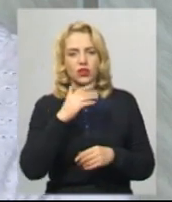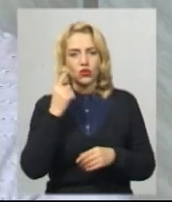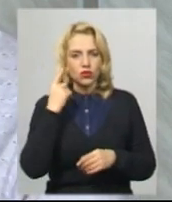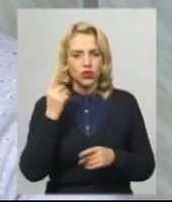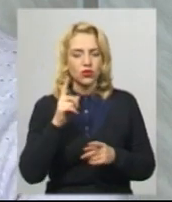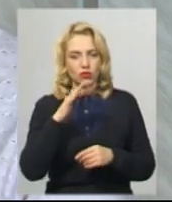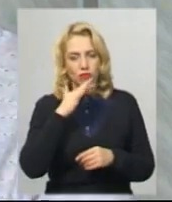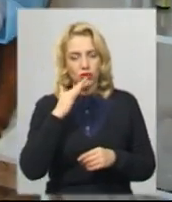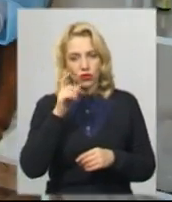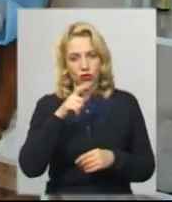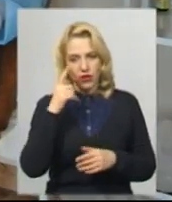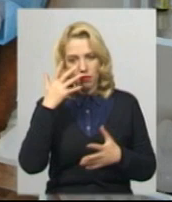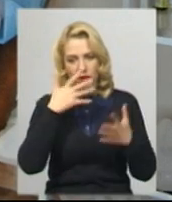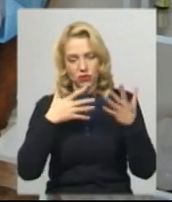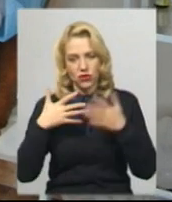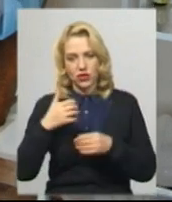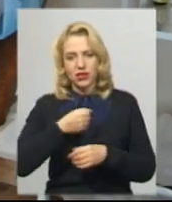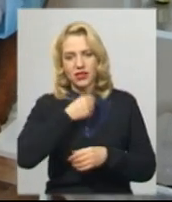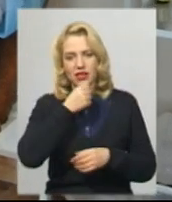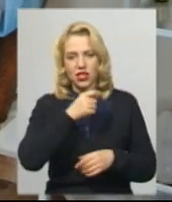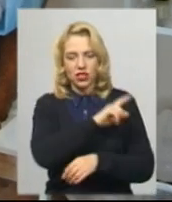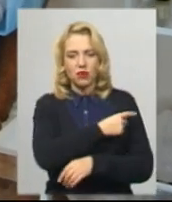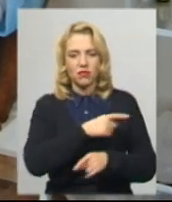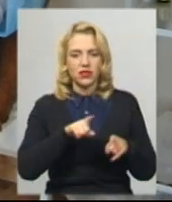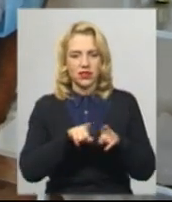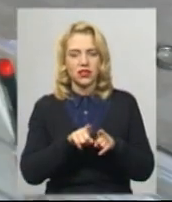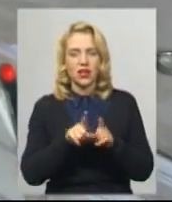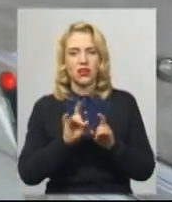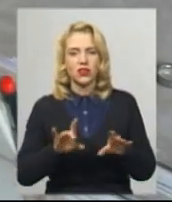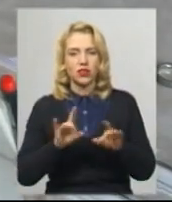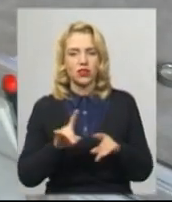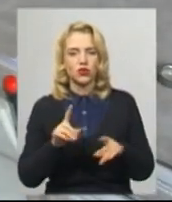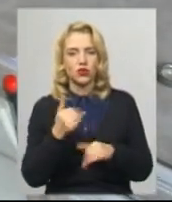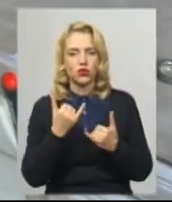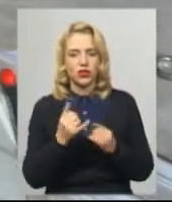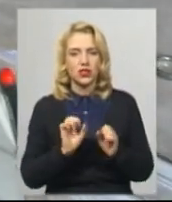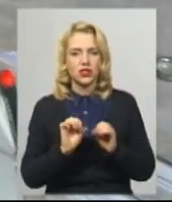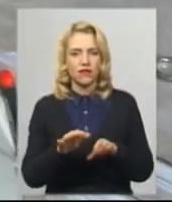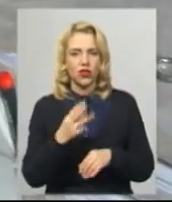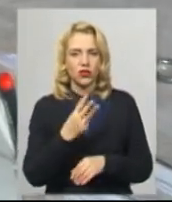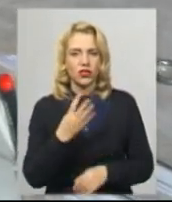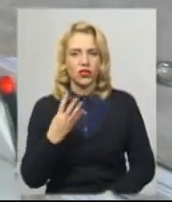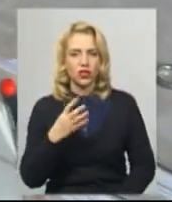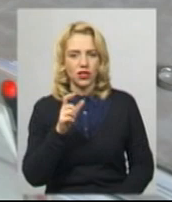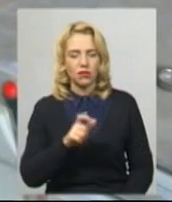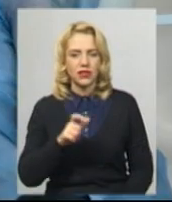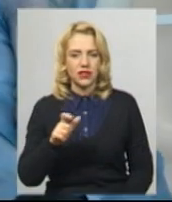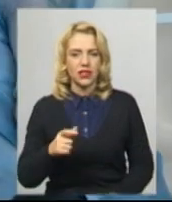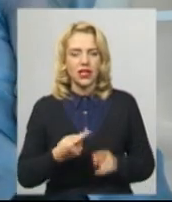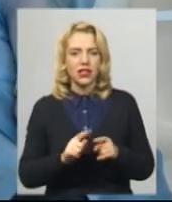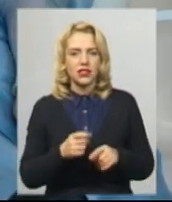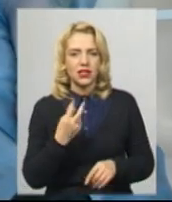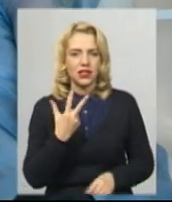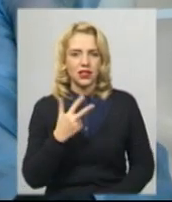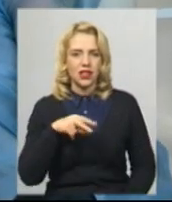голова поморочить. Старша медсестра Таїсія Петренко каже, сьогодні здали кров 34 пацієнти, це 13 літрів. Додає, аби